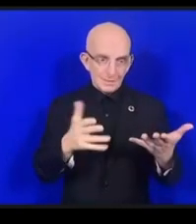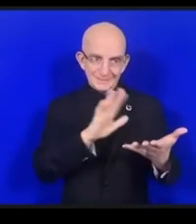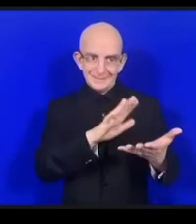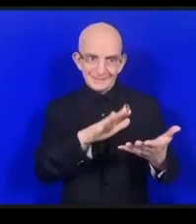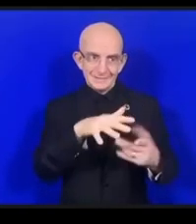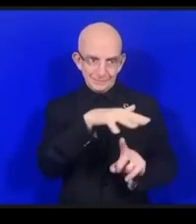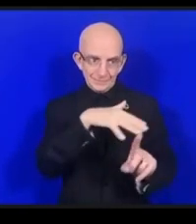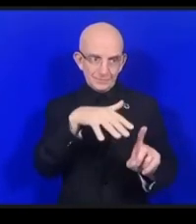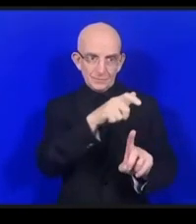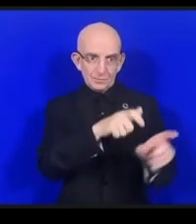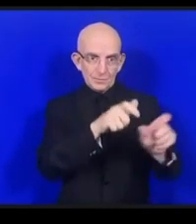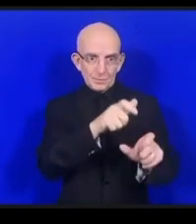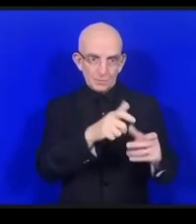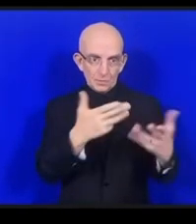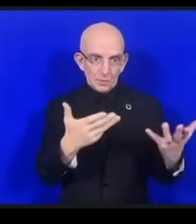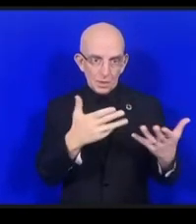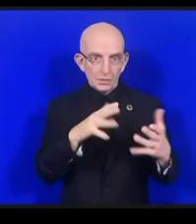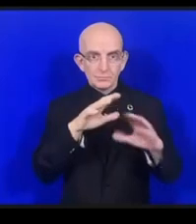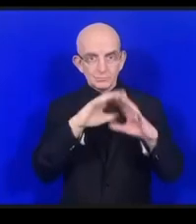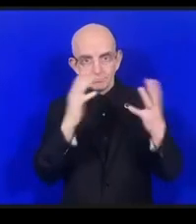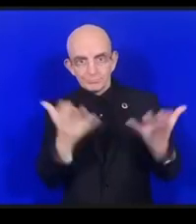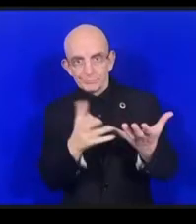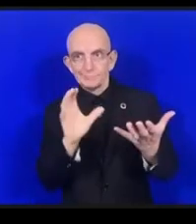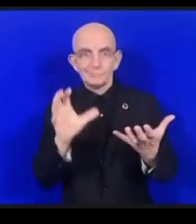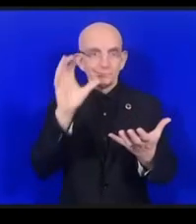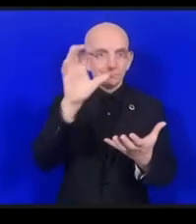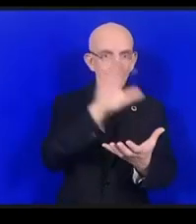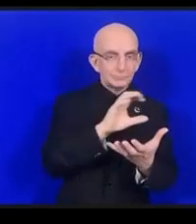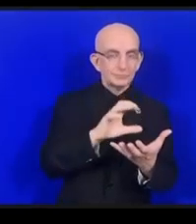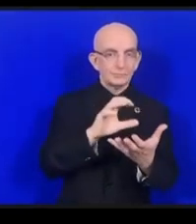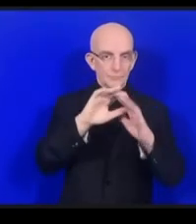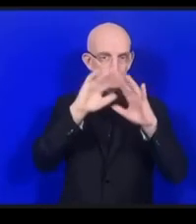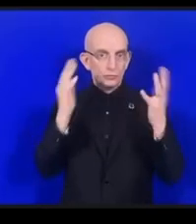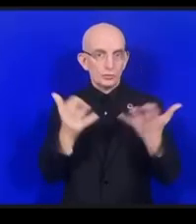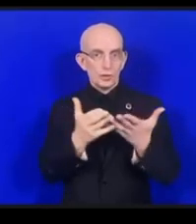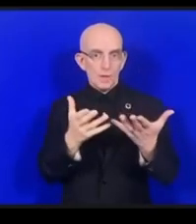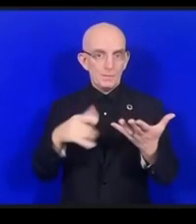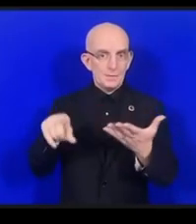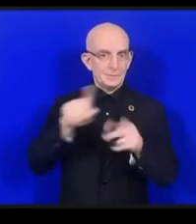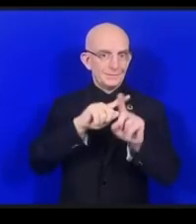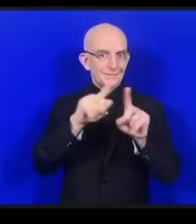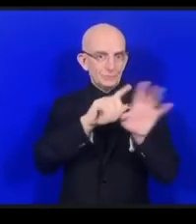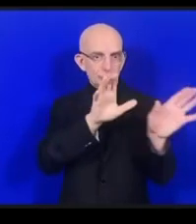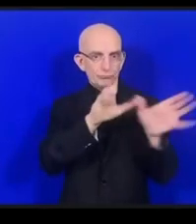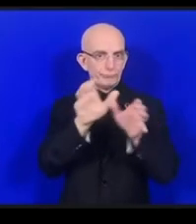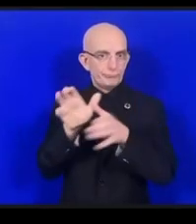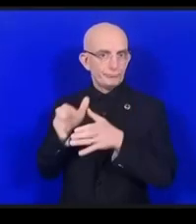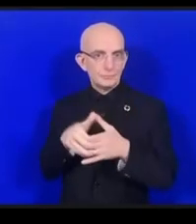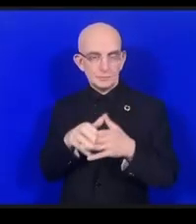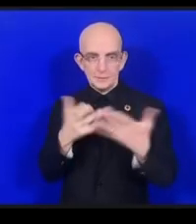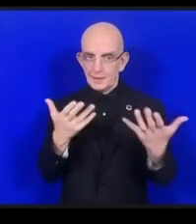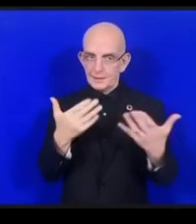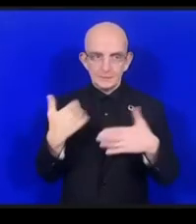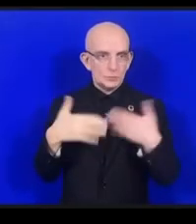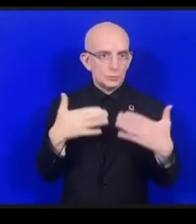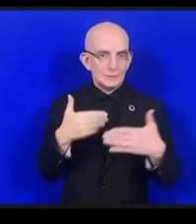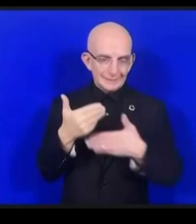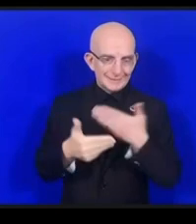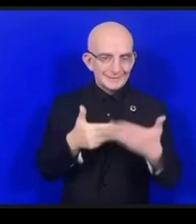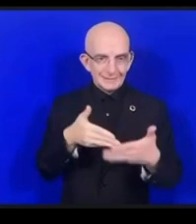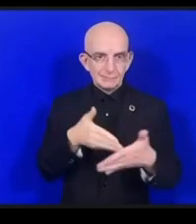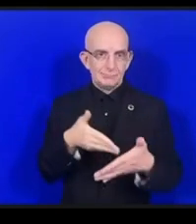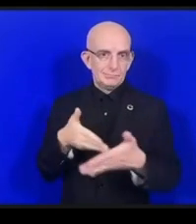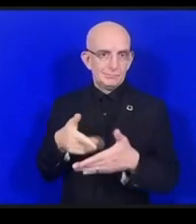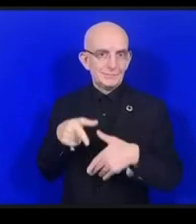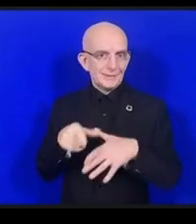ということに躊躇している場合がありますインターネットの問題というのが革新的ではあるけれどもしか